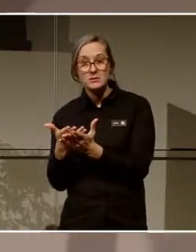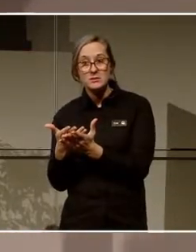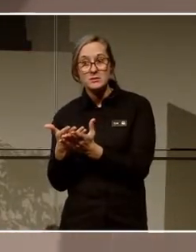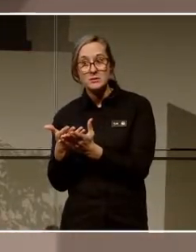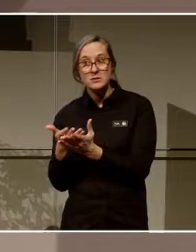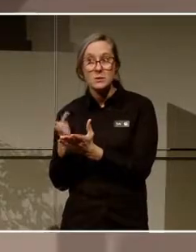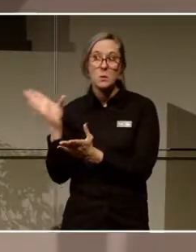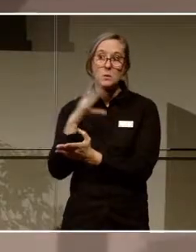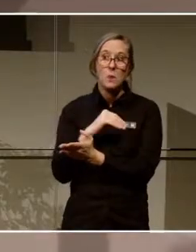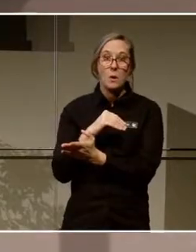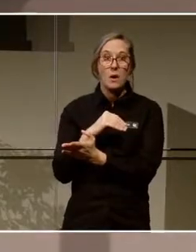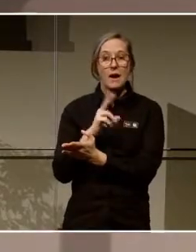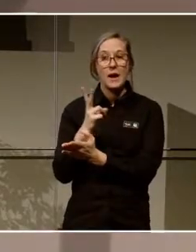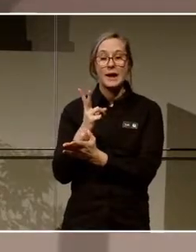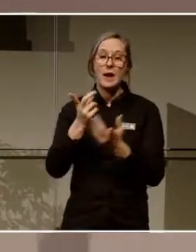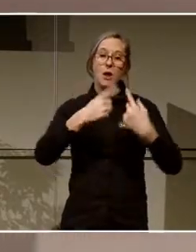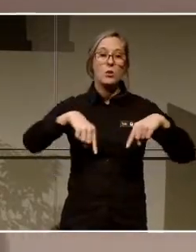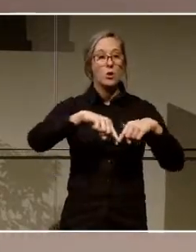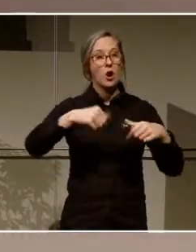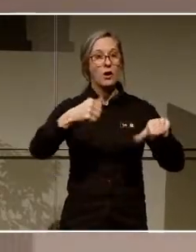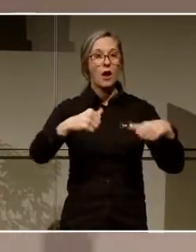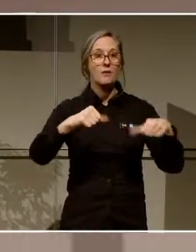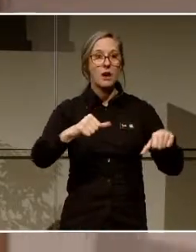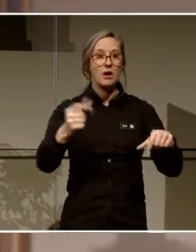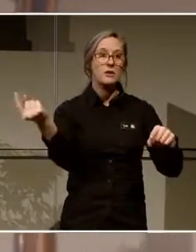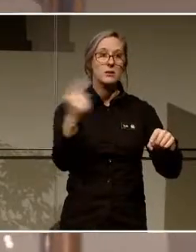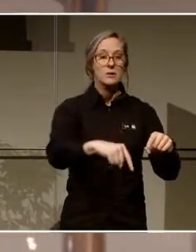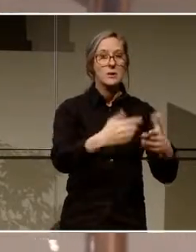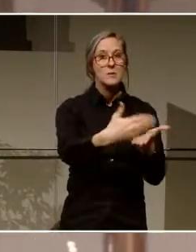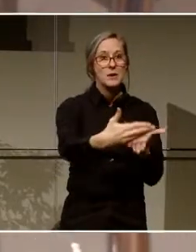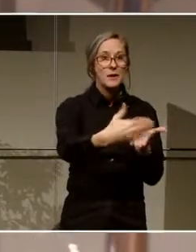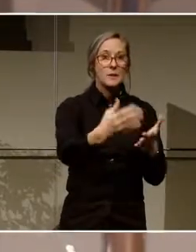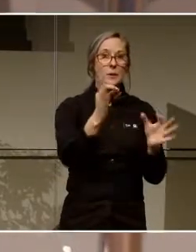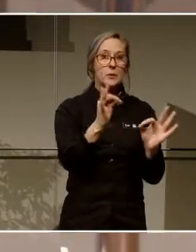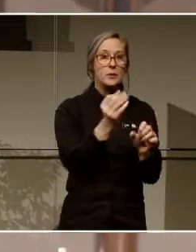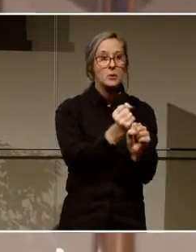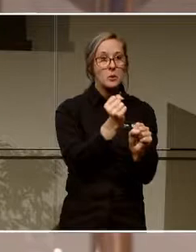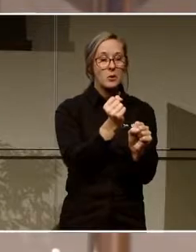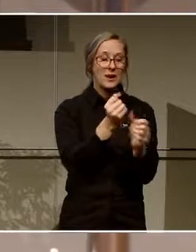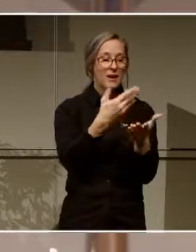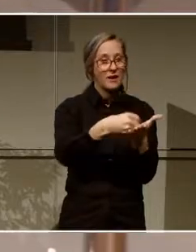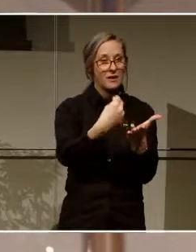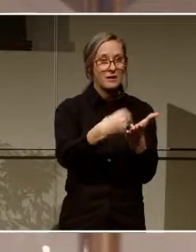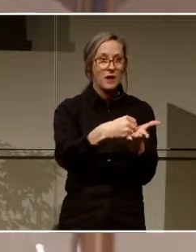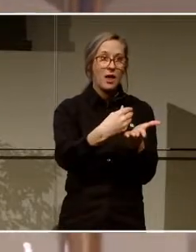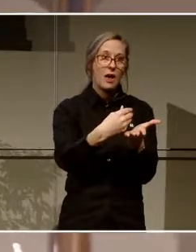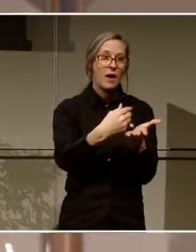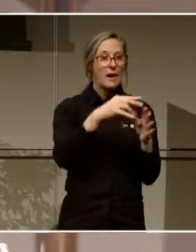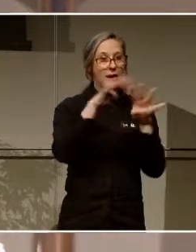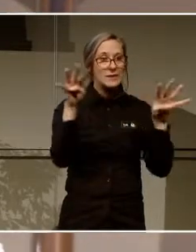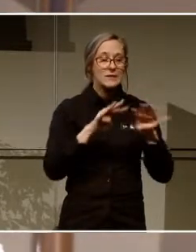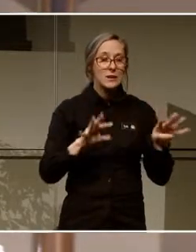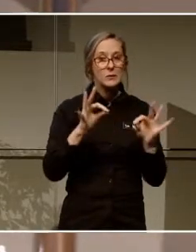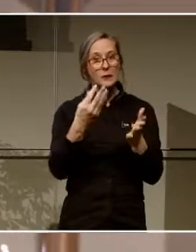Kanske någon lokal affär som kommer och berättar hur kan du handla på internet, hur kan du handla på ICA på internet till exempel.